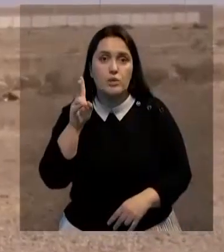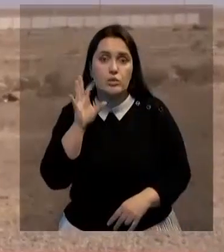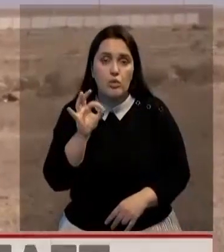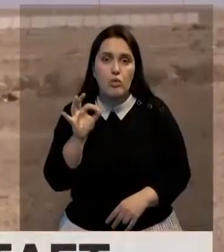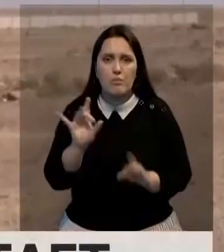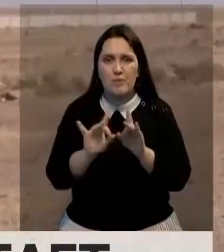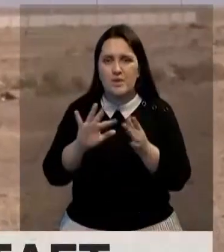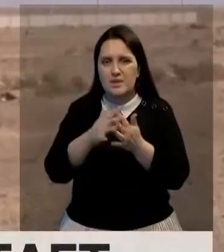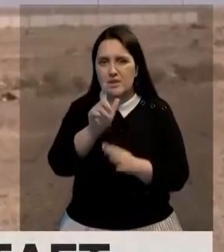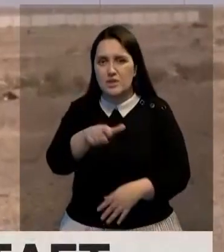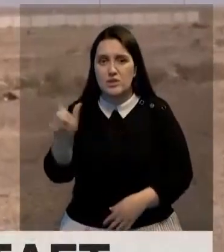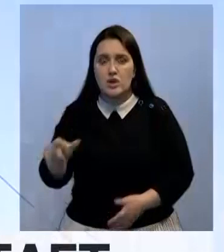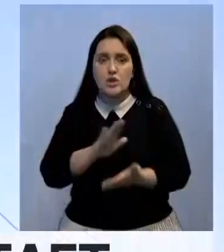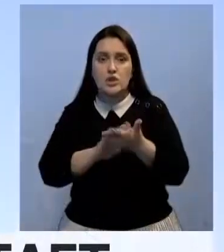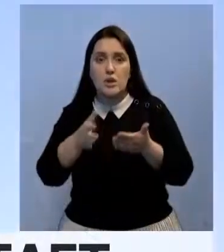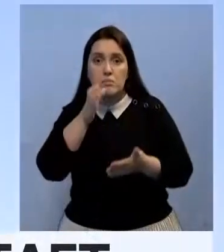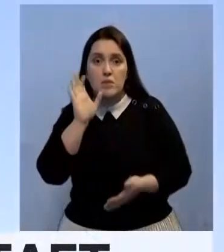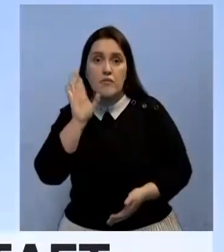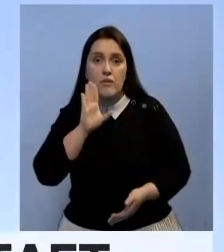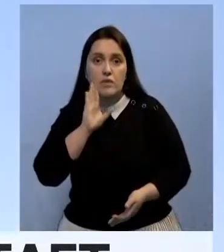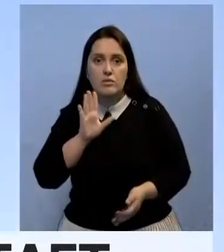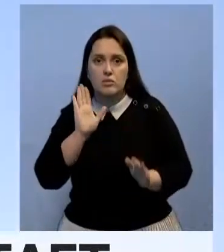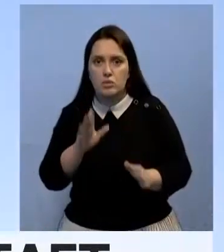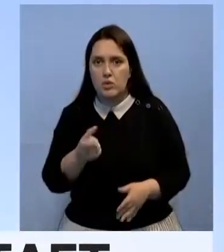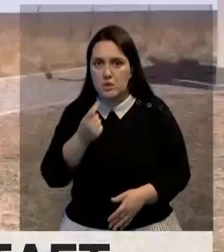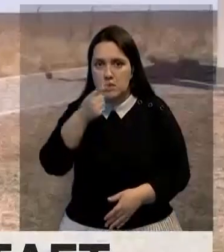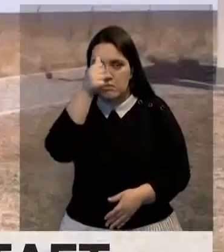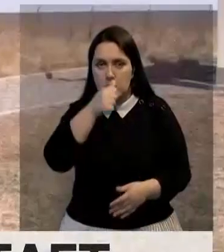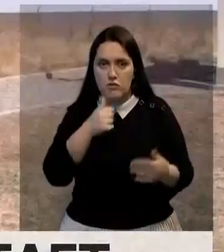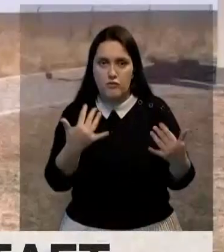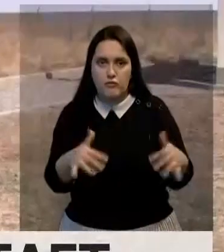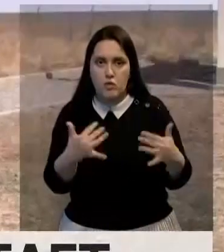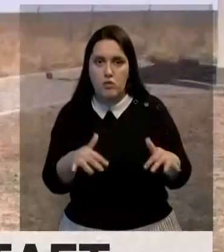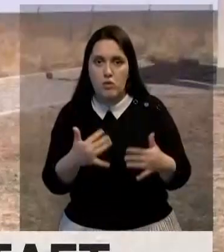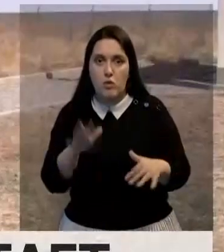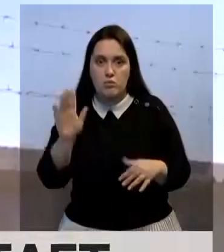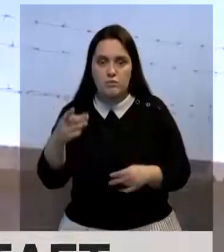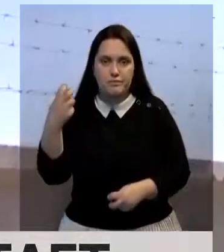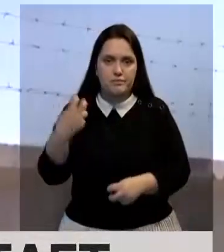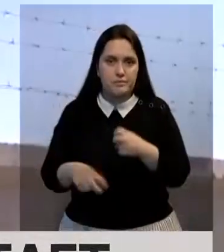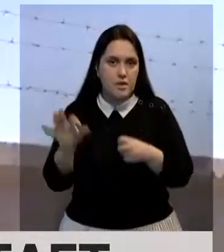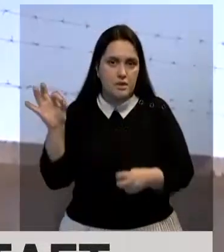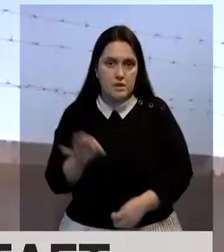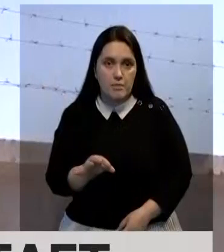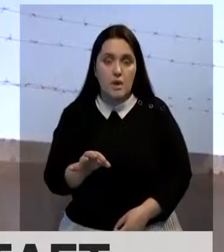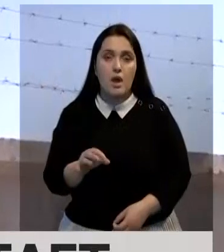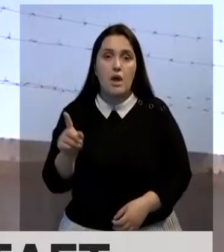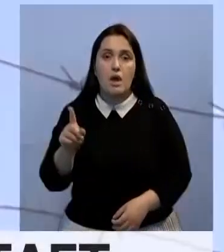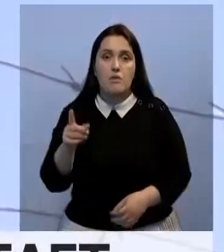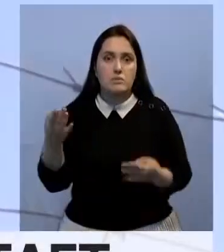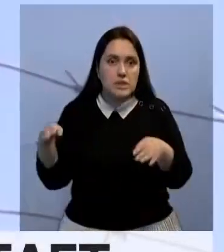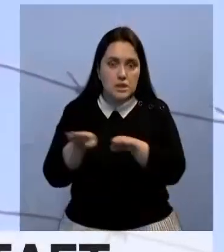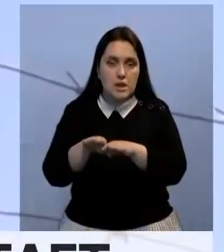но, по словам сельчан, чистой питьевой водой они пользовались лишь несколько месяцев. А после оборудование вышло из строя. В итоге